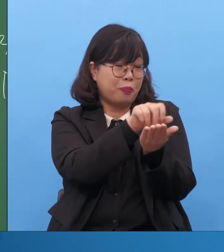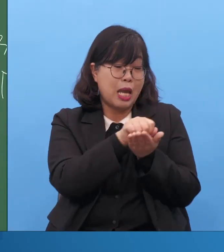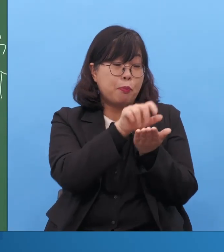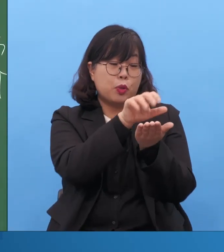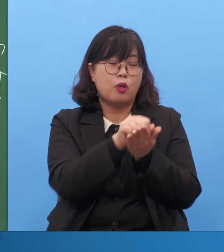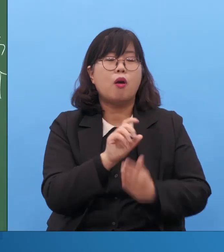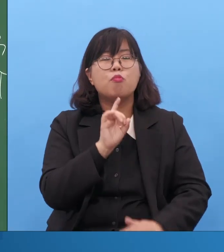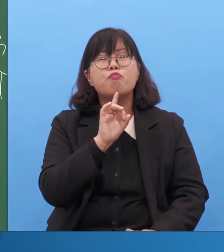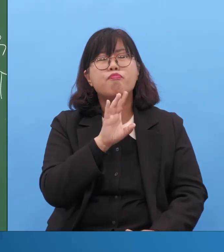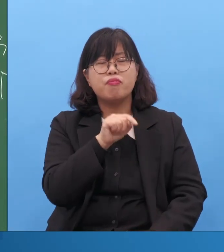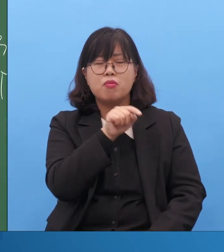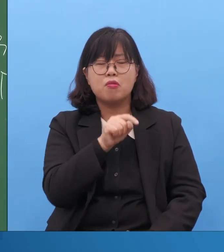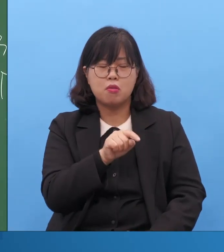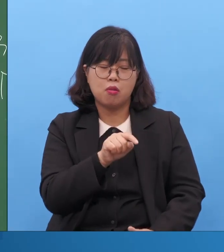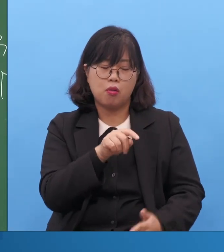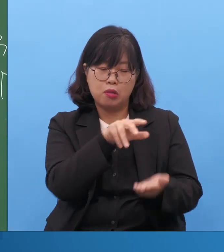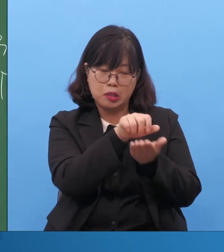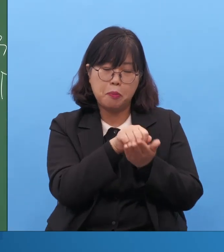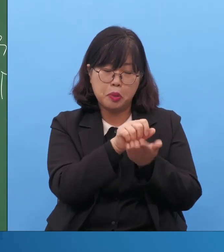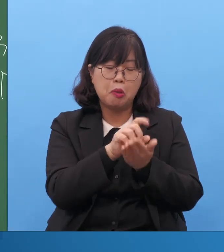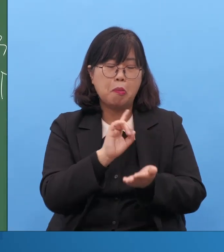진자가 있으니까